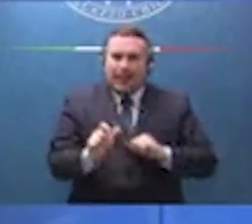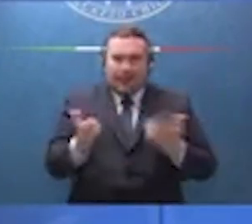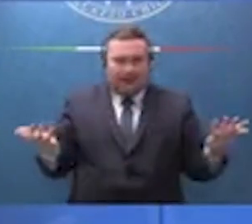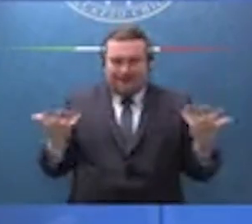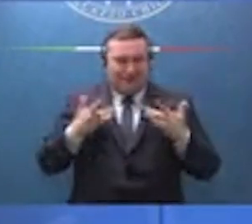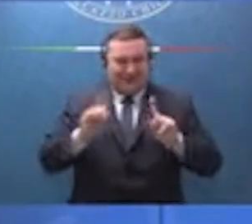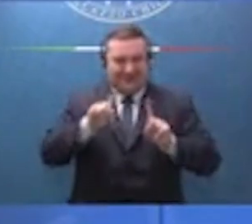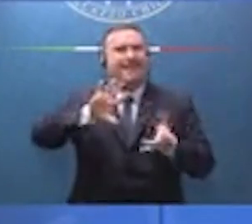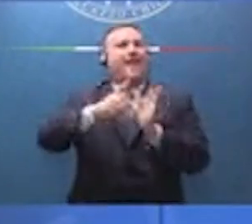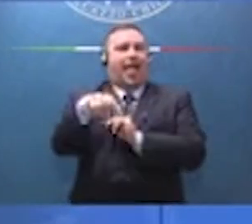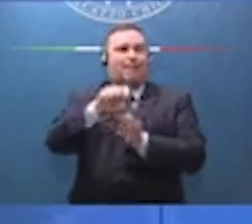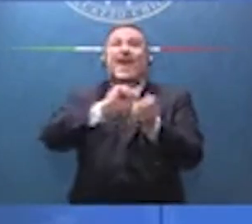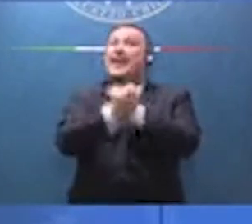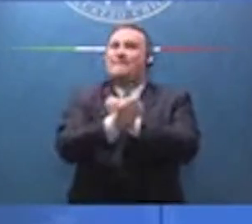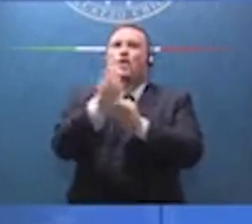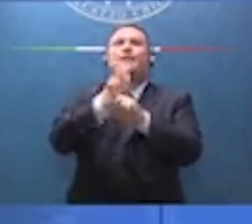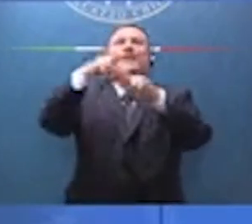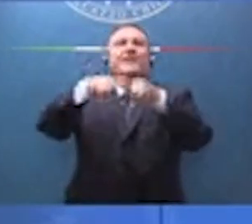debba essere verificato.